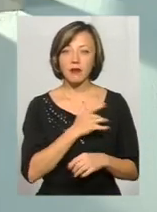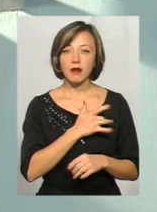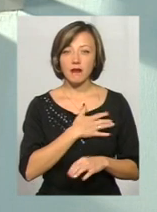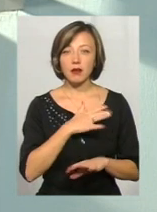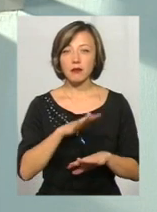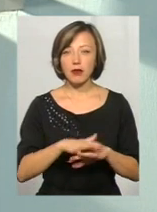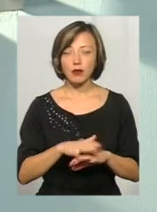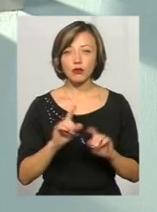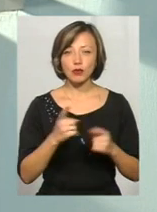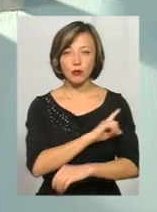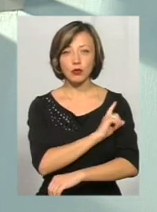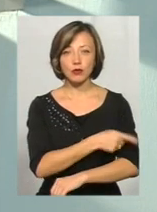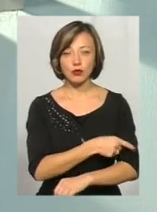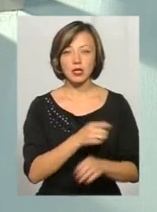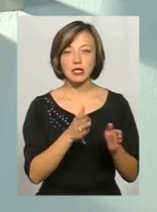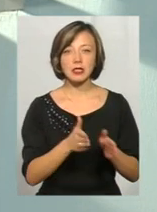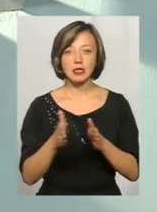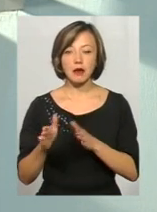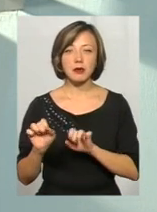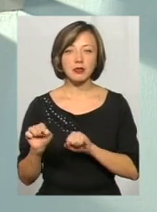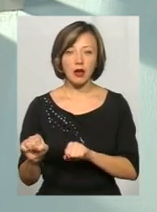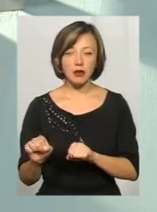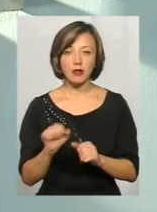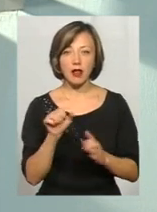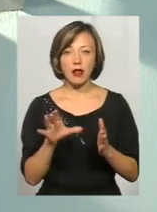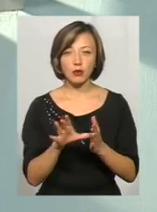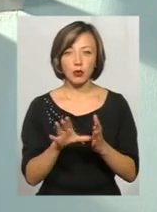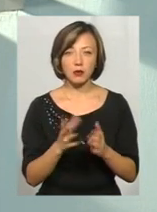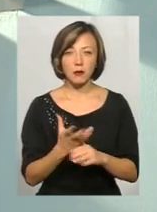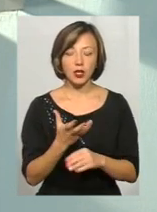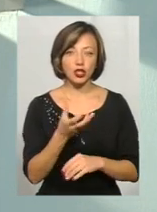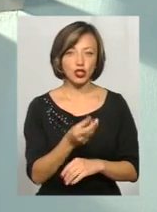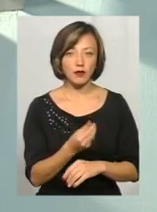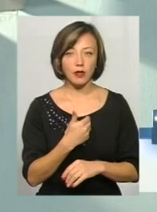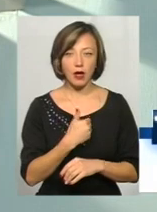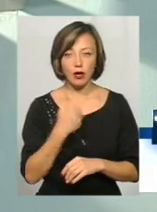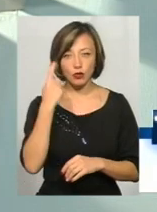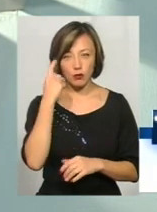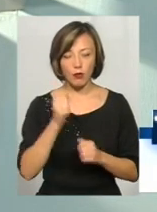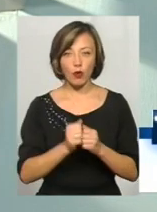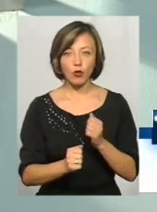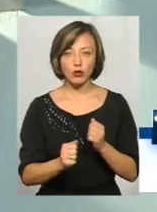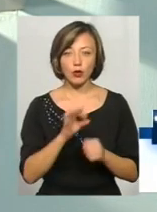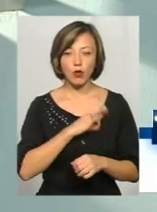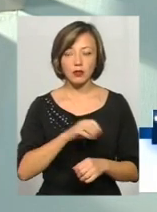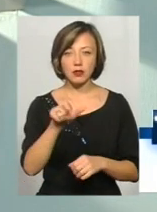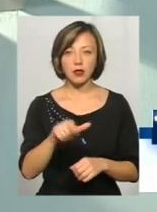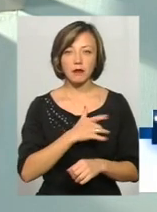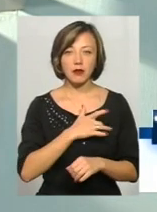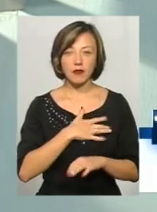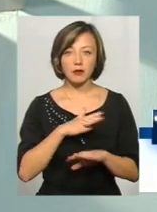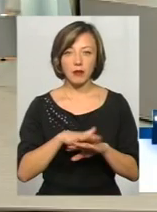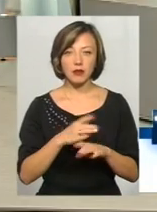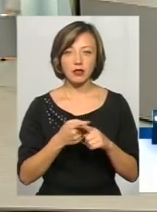то в Приватбанку дуже потужна система захисту електронних платежів. Я думаю, що кожен користувач Приватбанку з цим